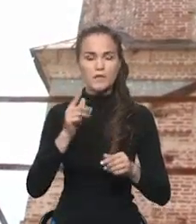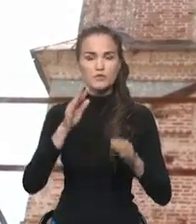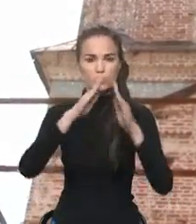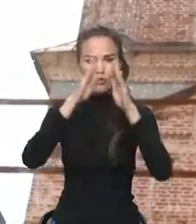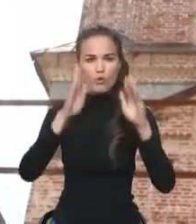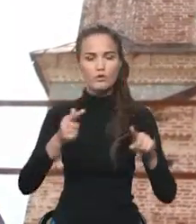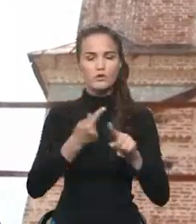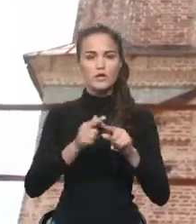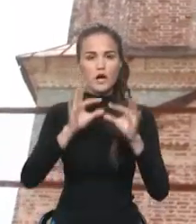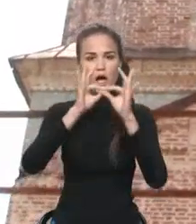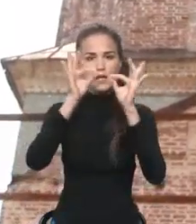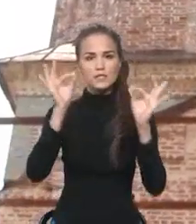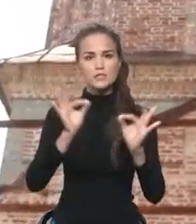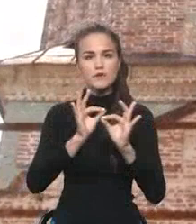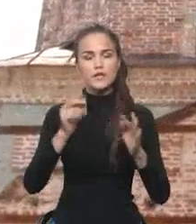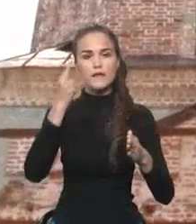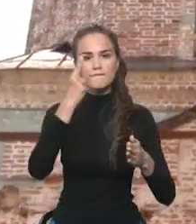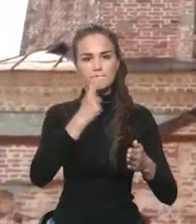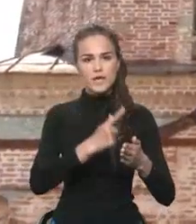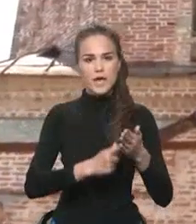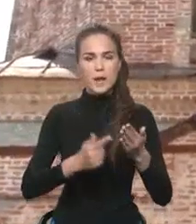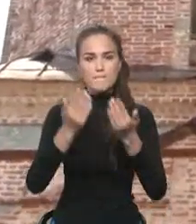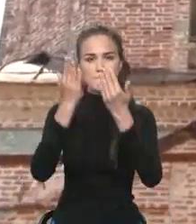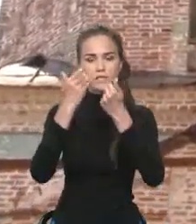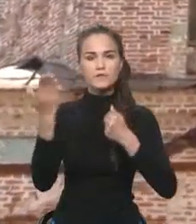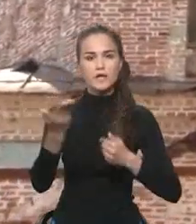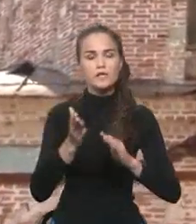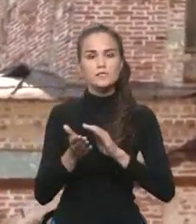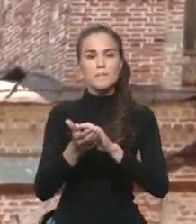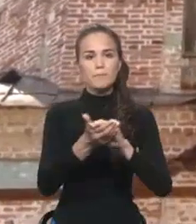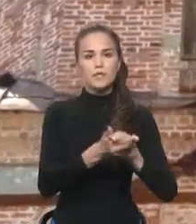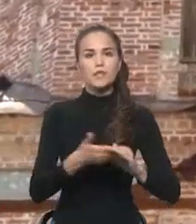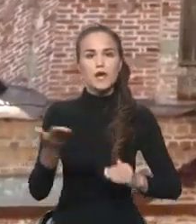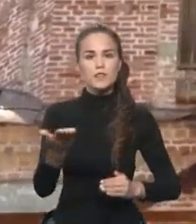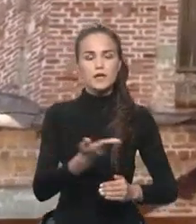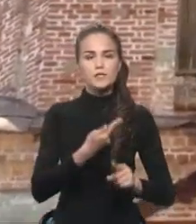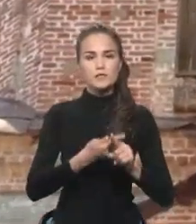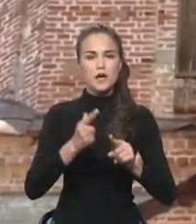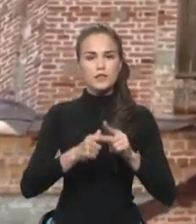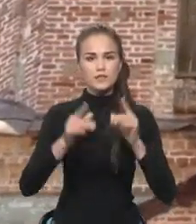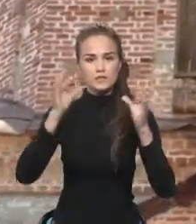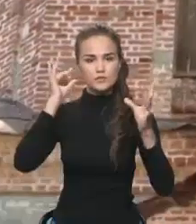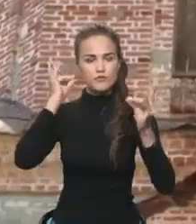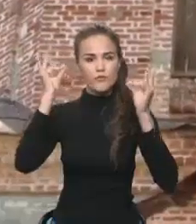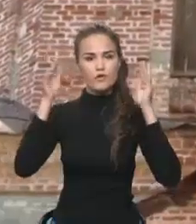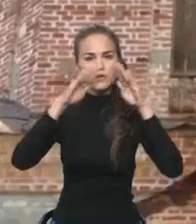олицетворение веры Призывает нас, объединяет нас этот звон колокольный